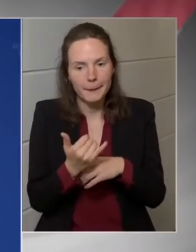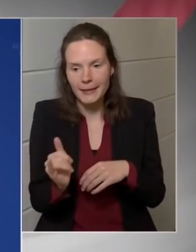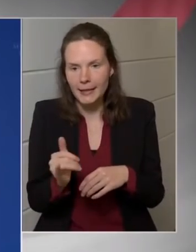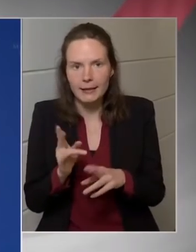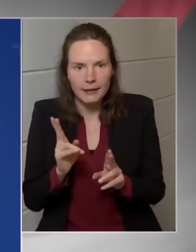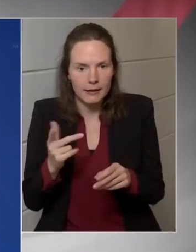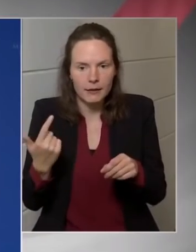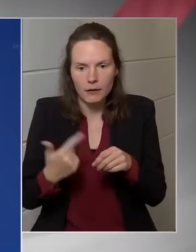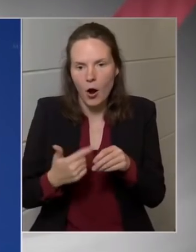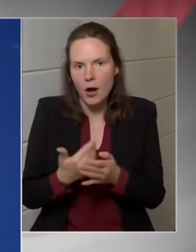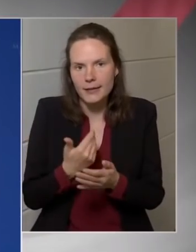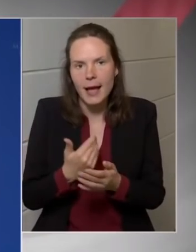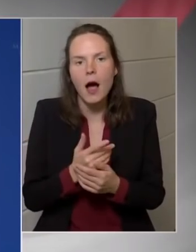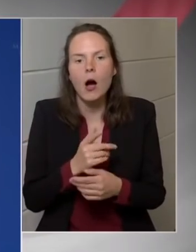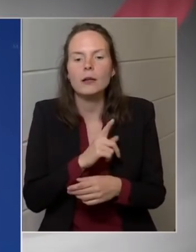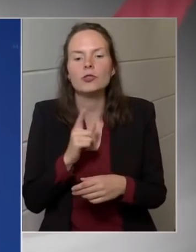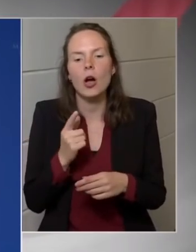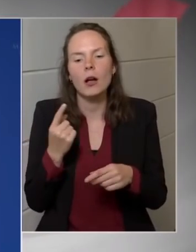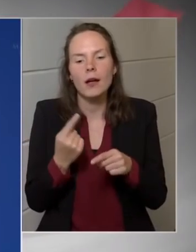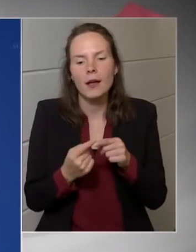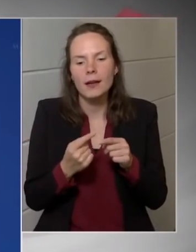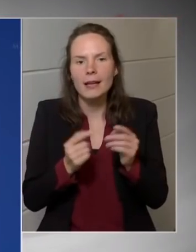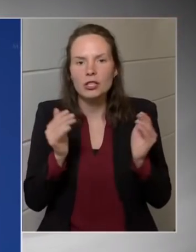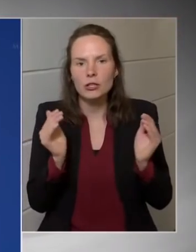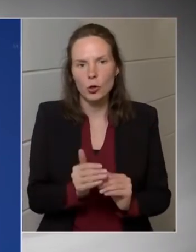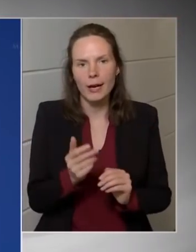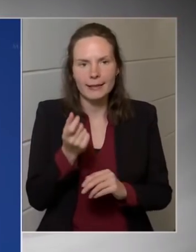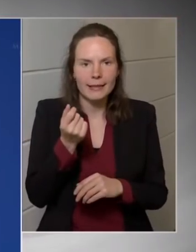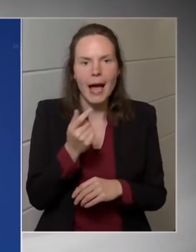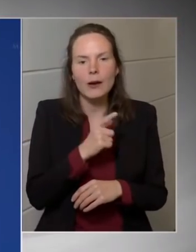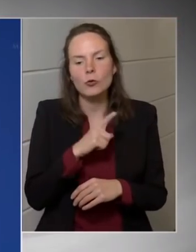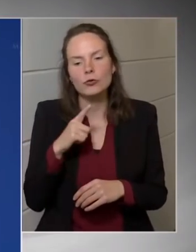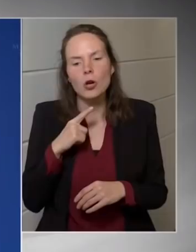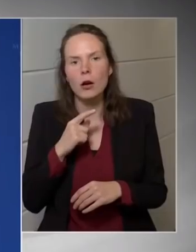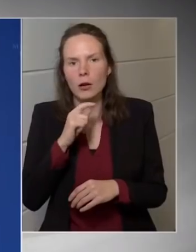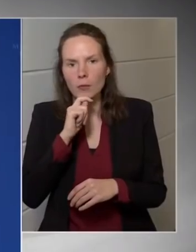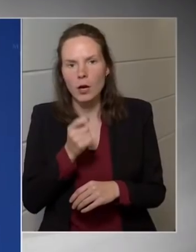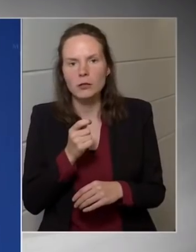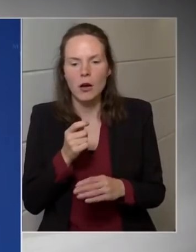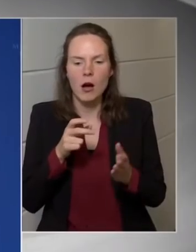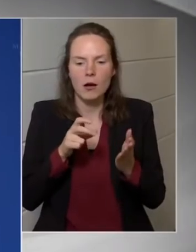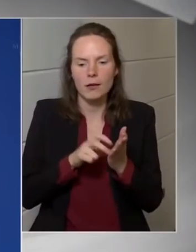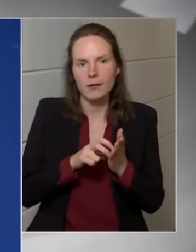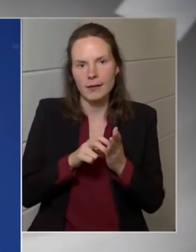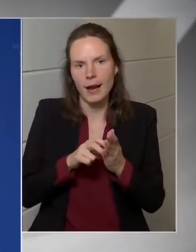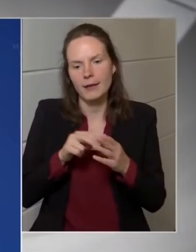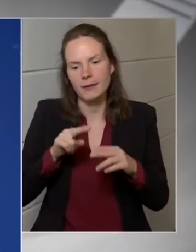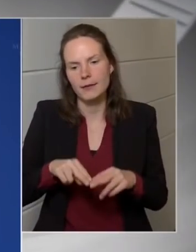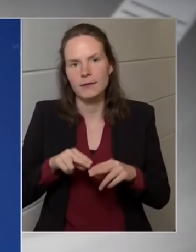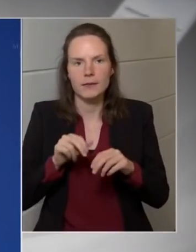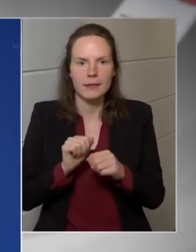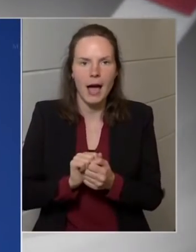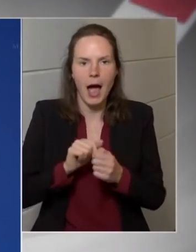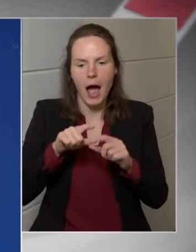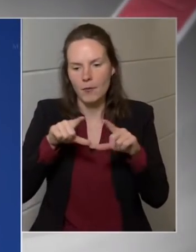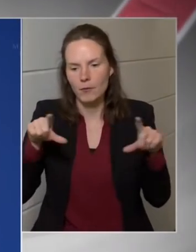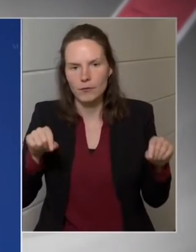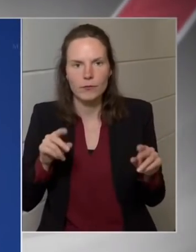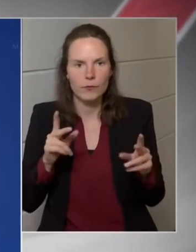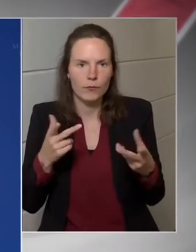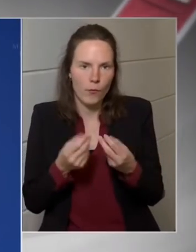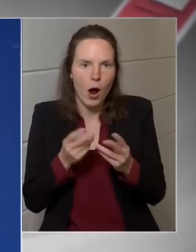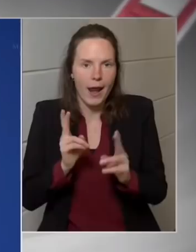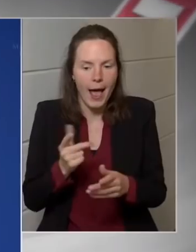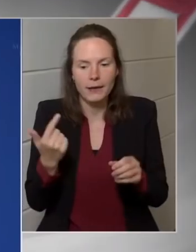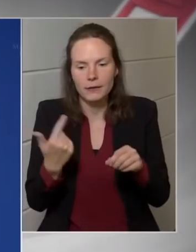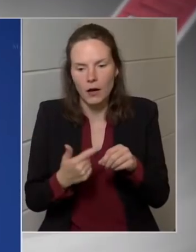felségjelzésű autók, tehát magyar rendszámmal rendelkező, magyar forgalmányengedélyen rendelkező autók tankolhatnak. Ha ez esetleg nem volt világos, akkor